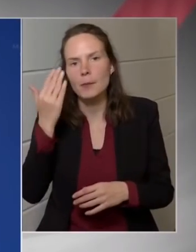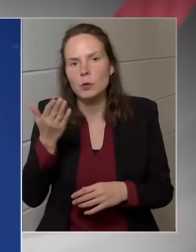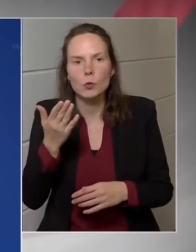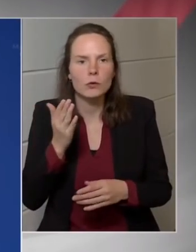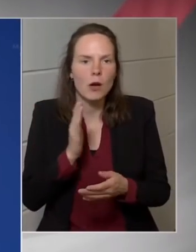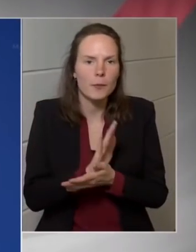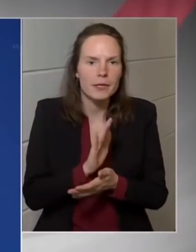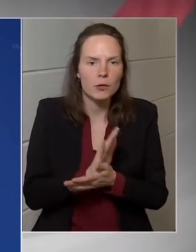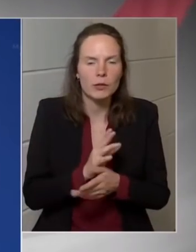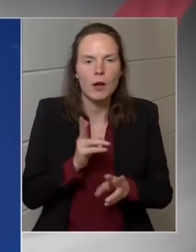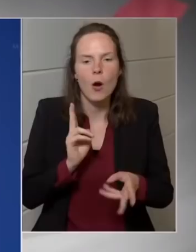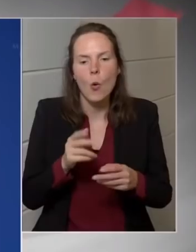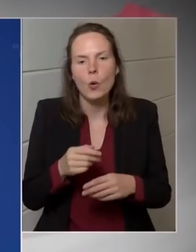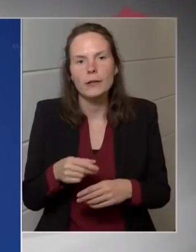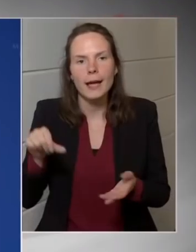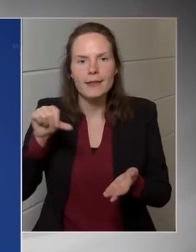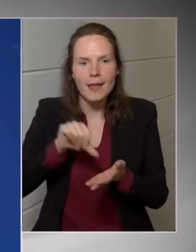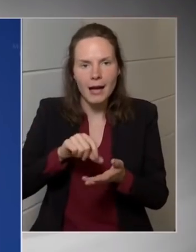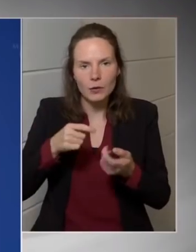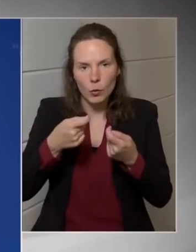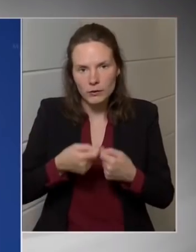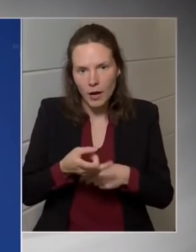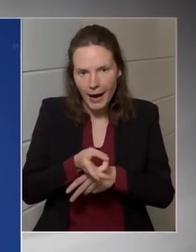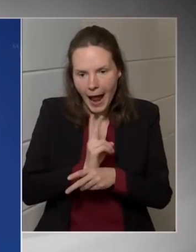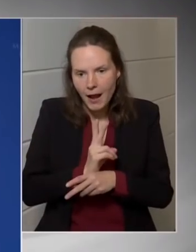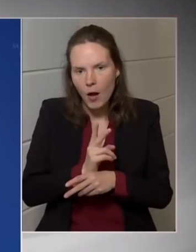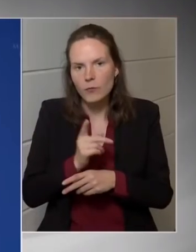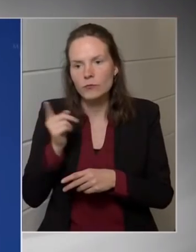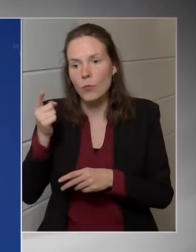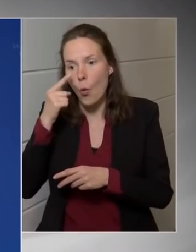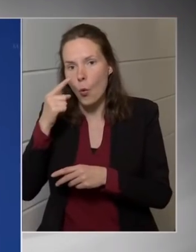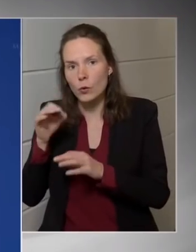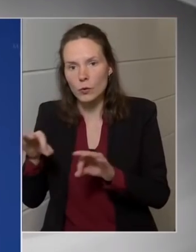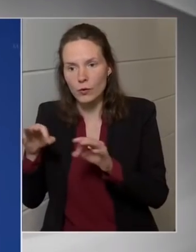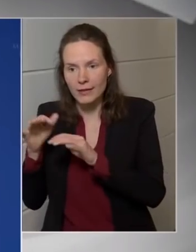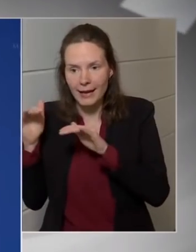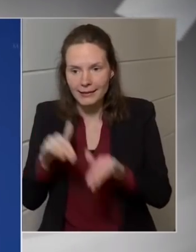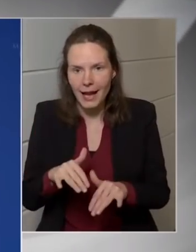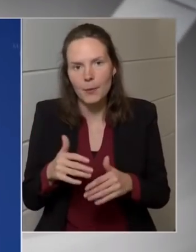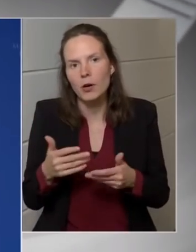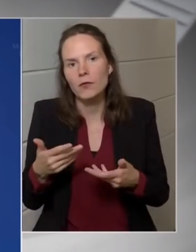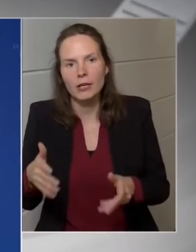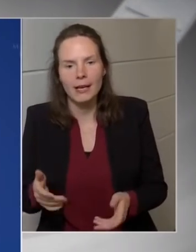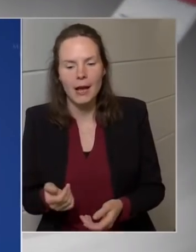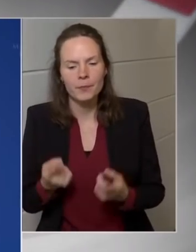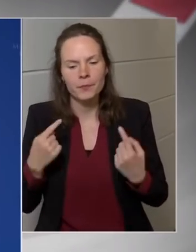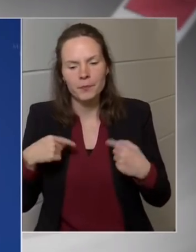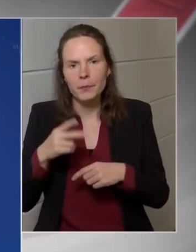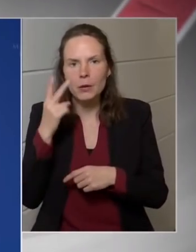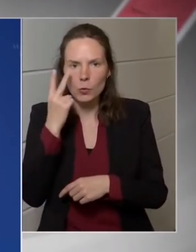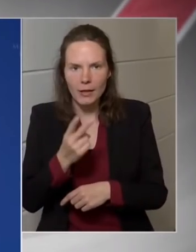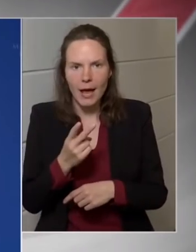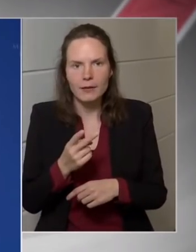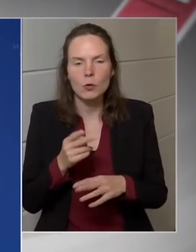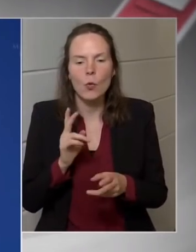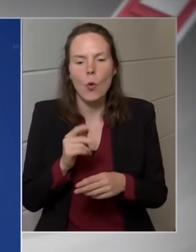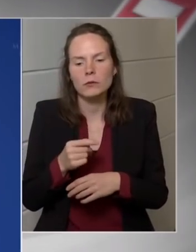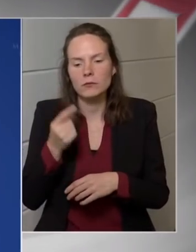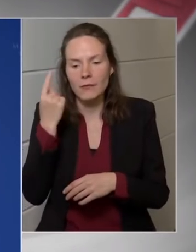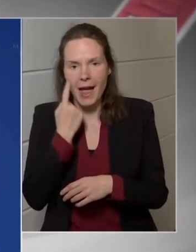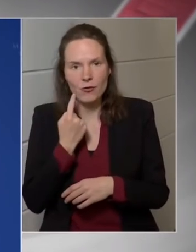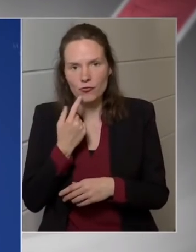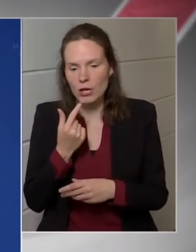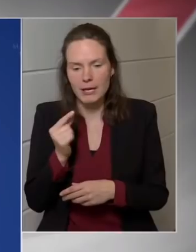szolgálni, hogy egy NATO tagállamot Oroszország megtámadná-e vagy sem. De mi azért úgy látjuk, hogy erre az esély minimális.